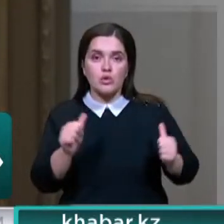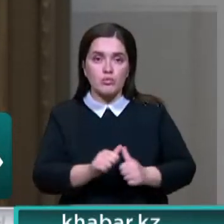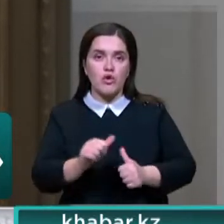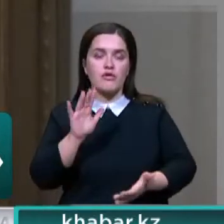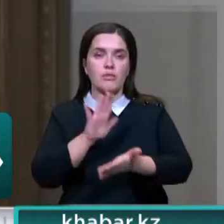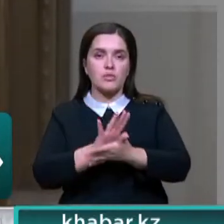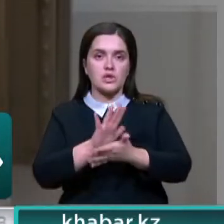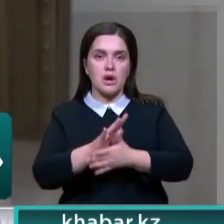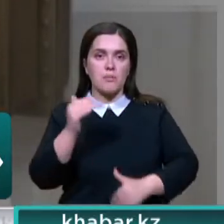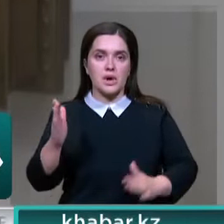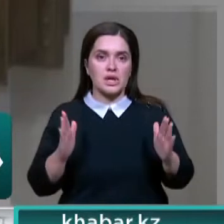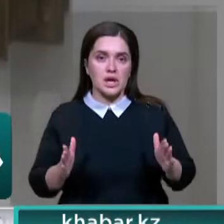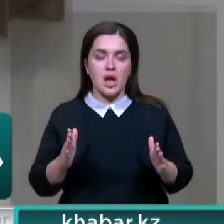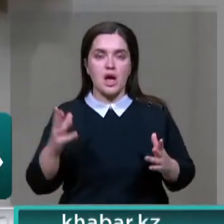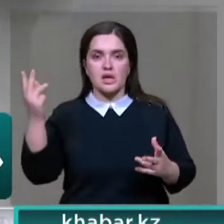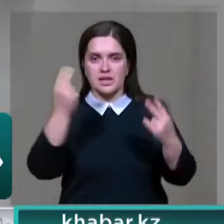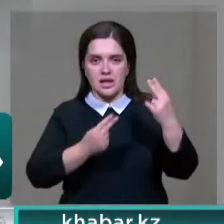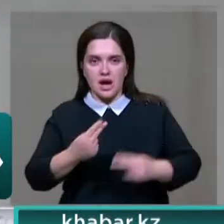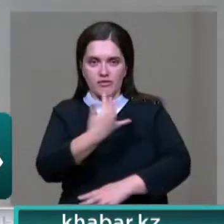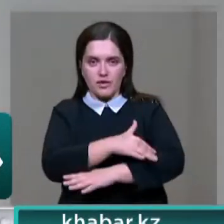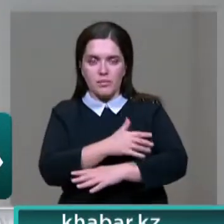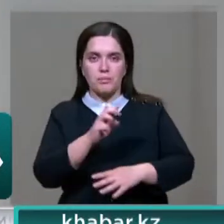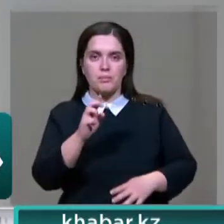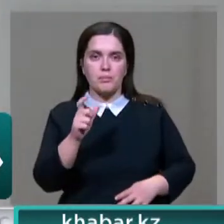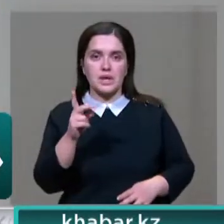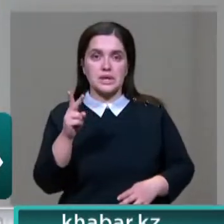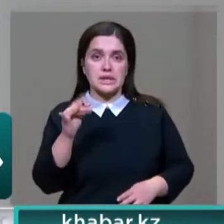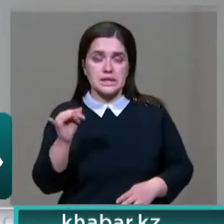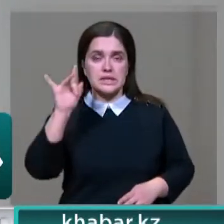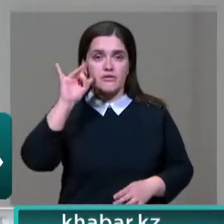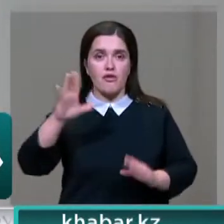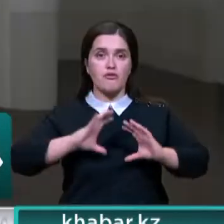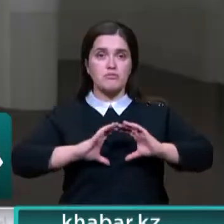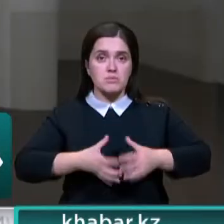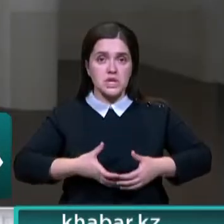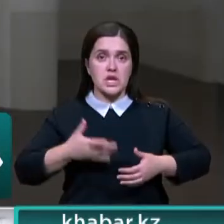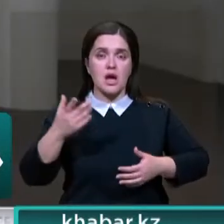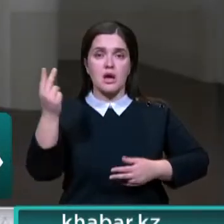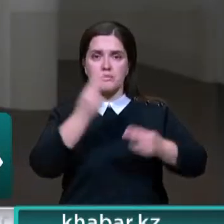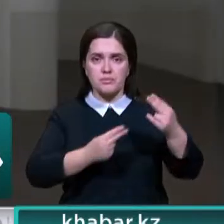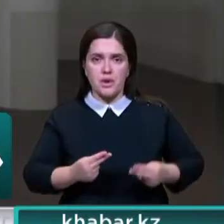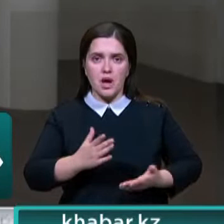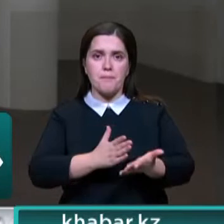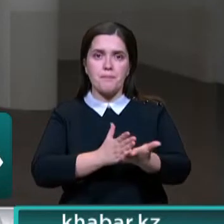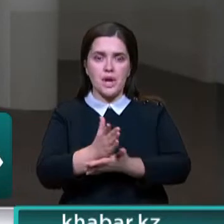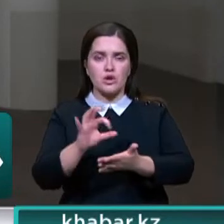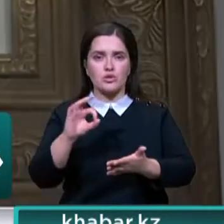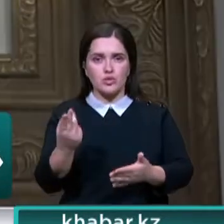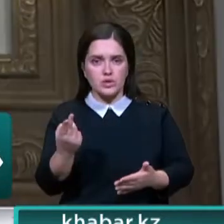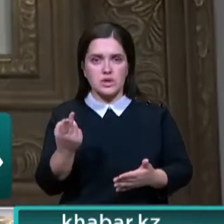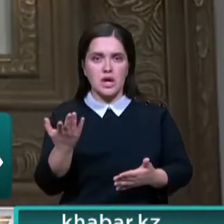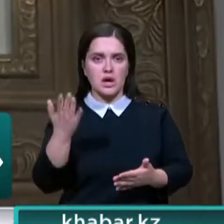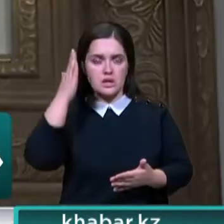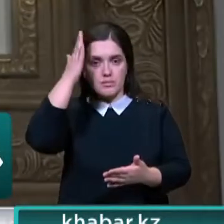«Любовь в мусорном баке». Отмечу граффити Бэнкси, известный во всем мире. Его произведения часто имеют политический и социальный